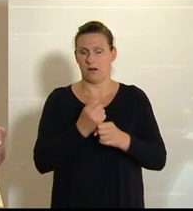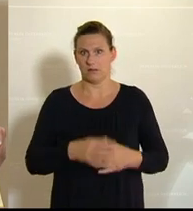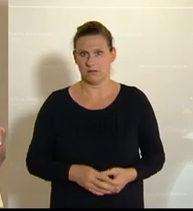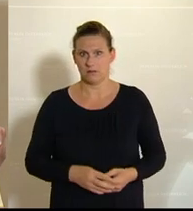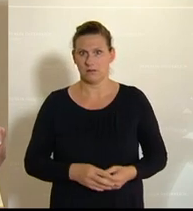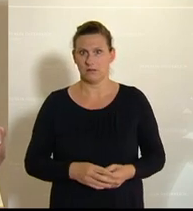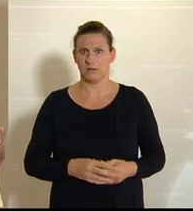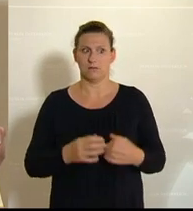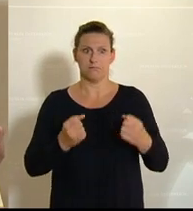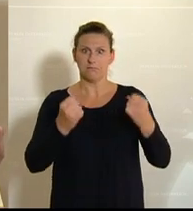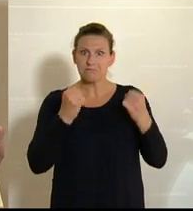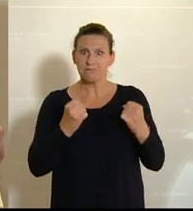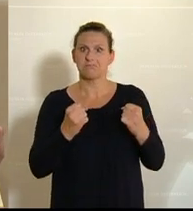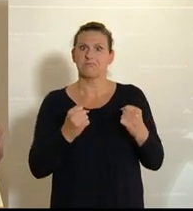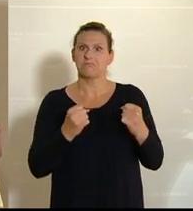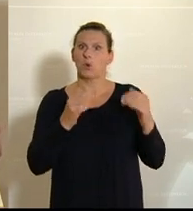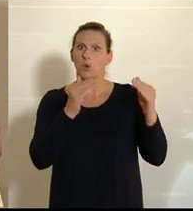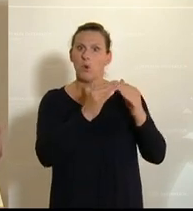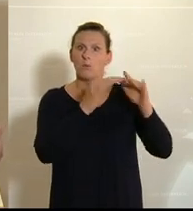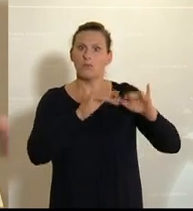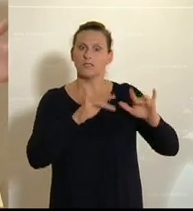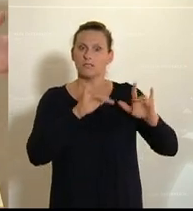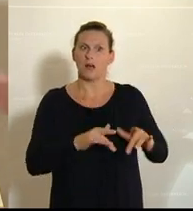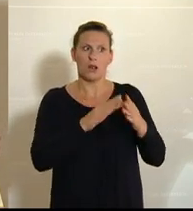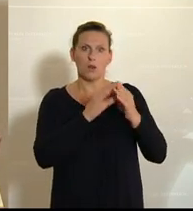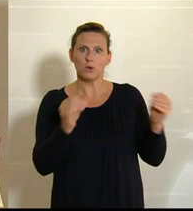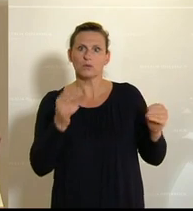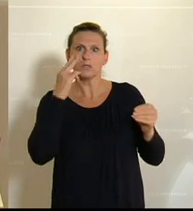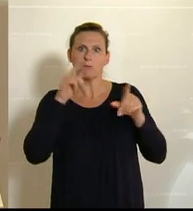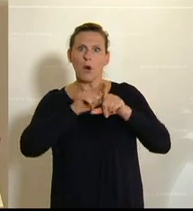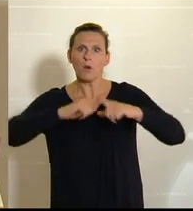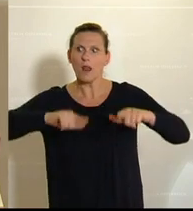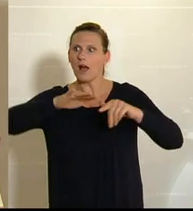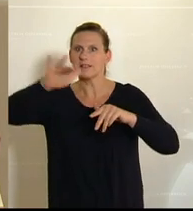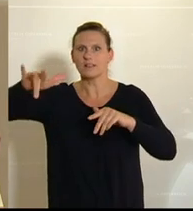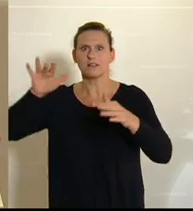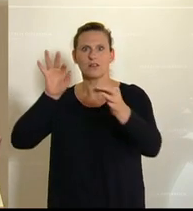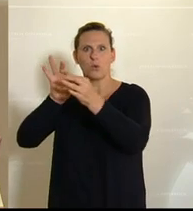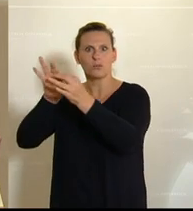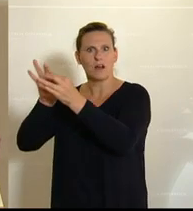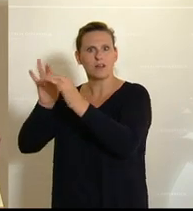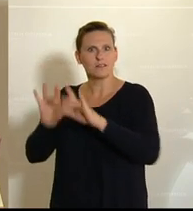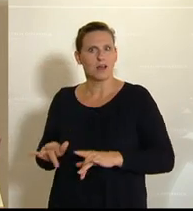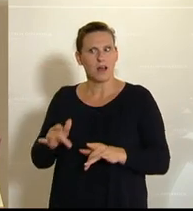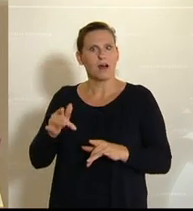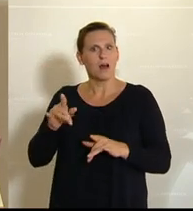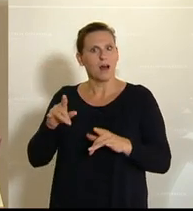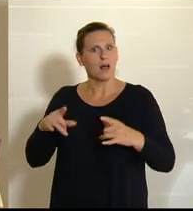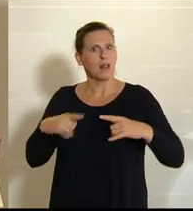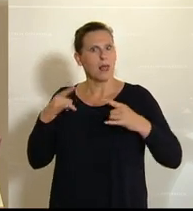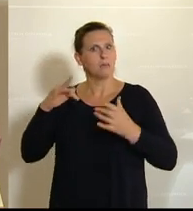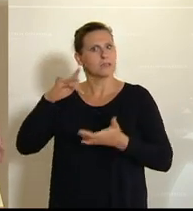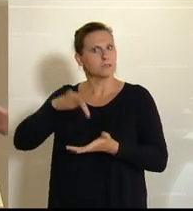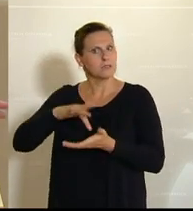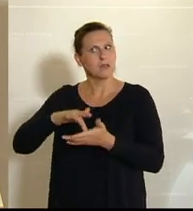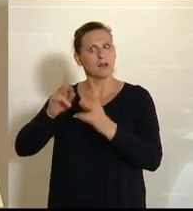Durch dieses stärkere Setzen auf Homeoffice-Lösungen können ländliche Regionen wieder vermehrt in Betracht kommen als Lebensmittelpunkt.